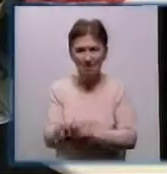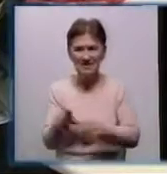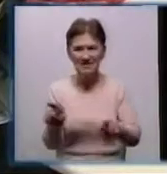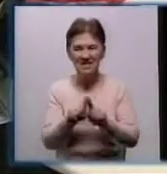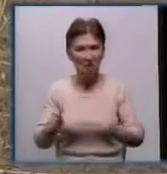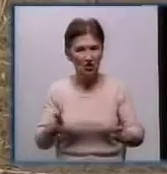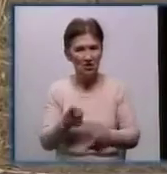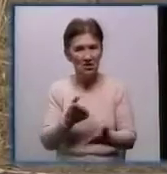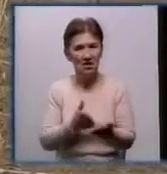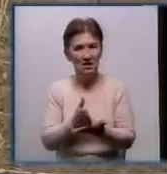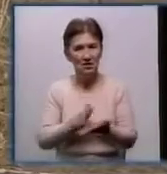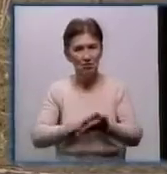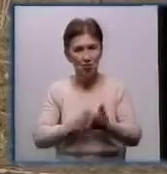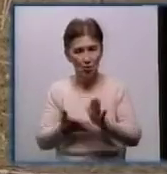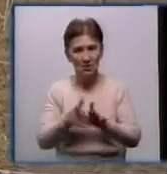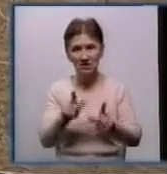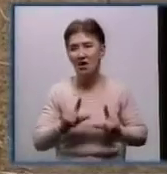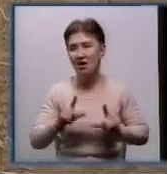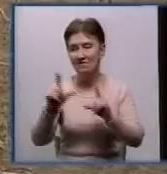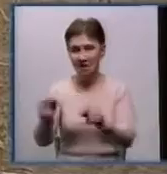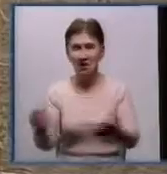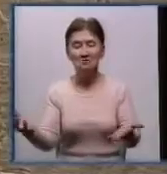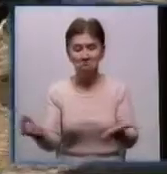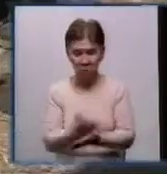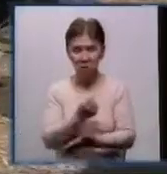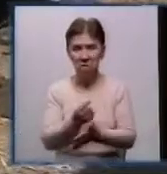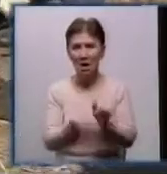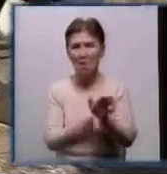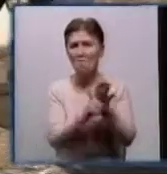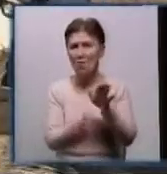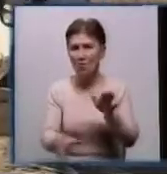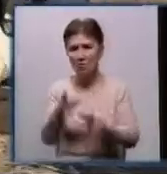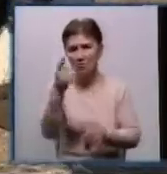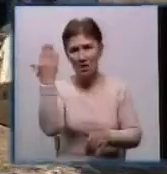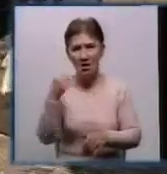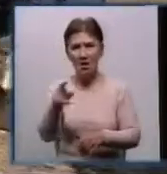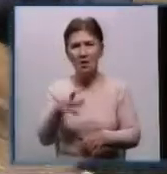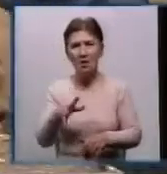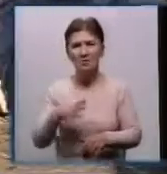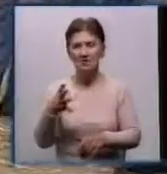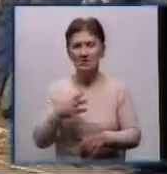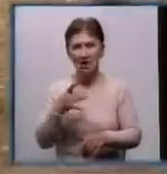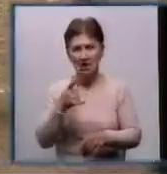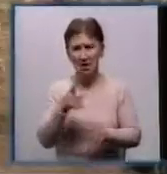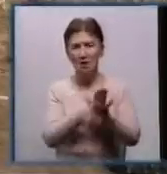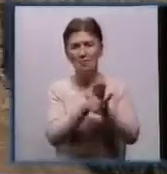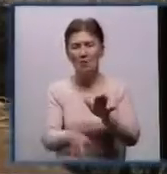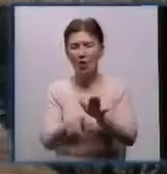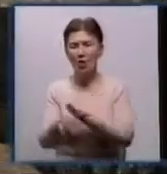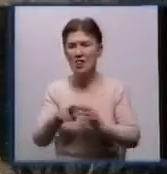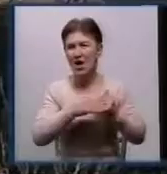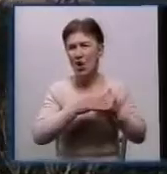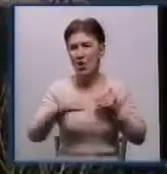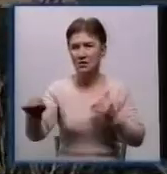ситуацій виїхали на місцезнаходження бомб. Це територія колишнього Компаніївського полігону. Всього виявили 6 одиниць застарілих